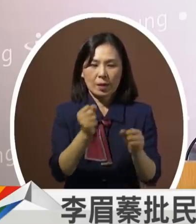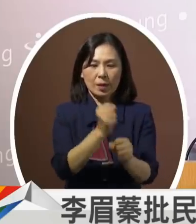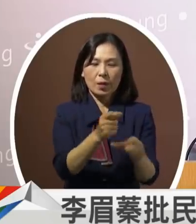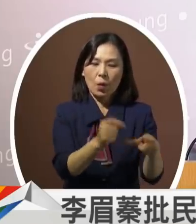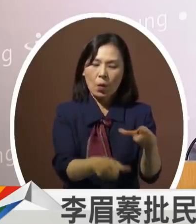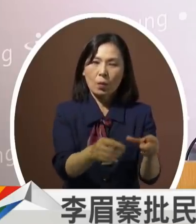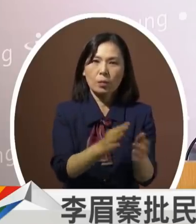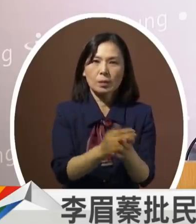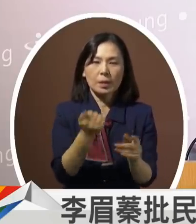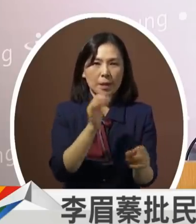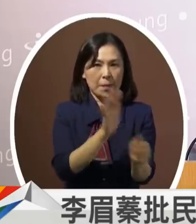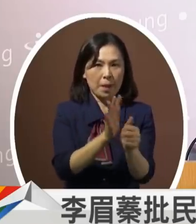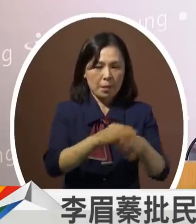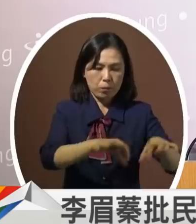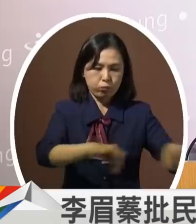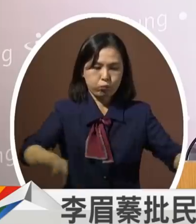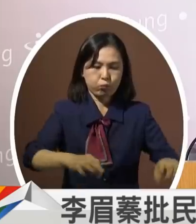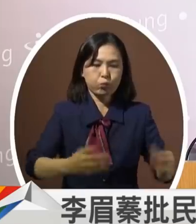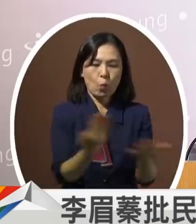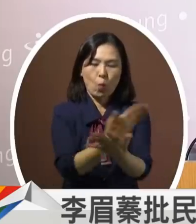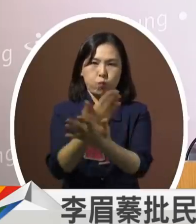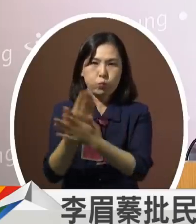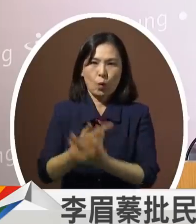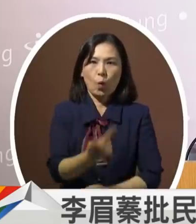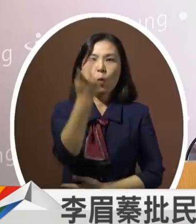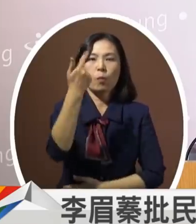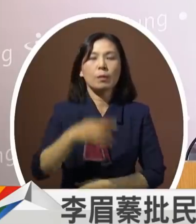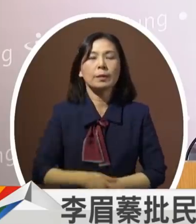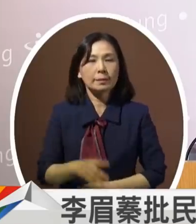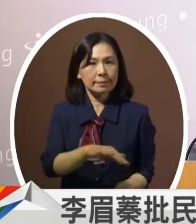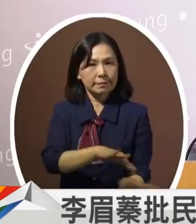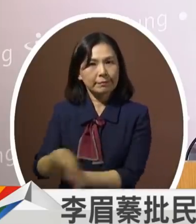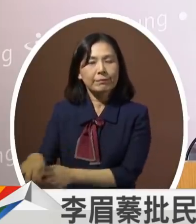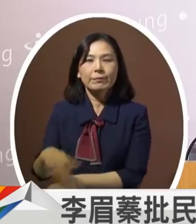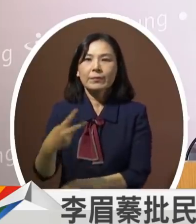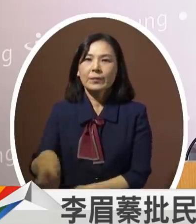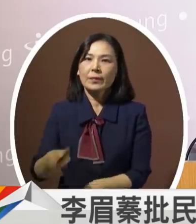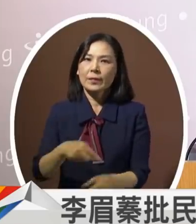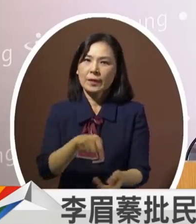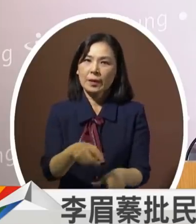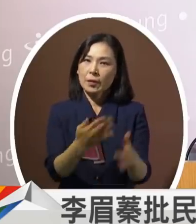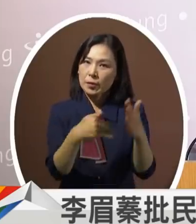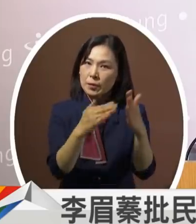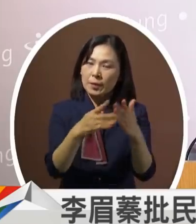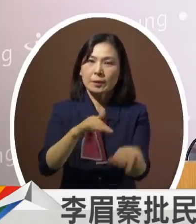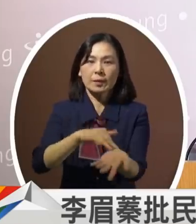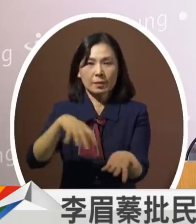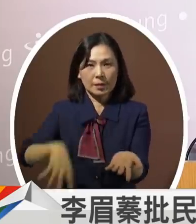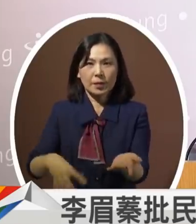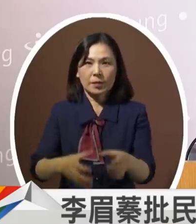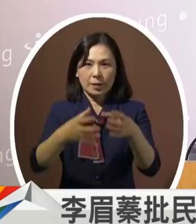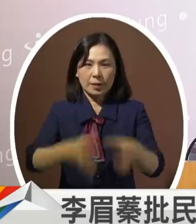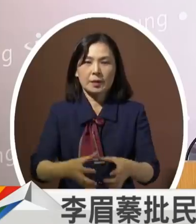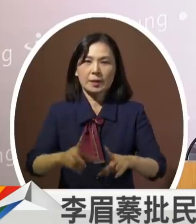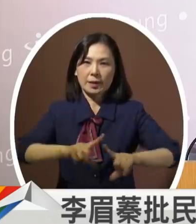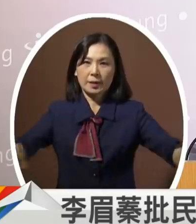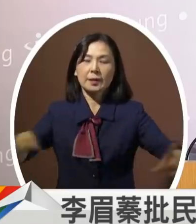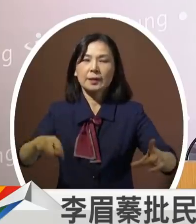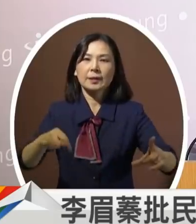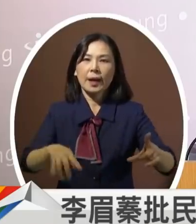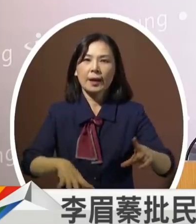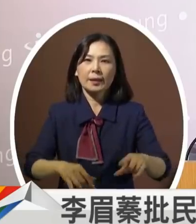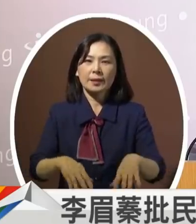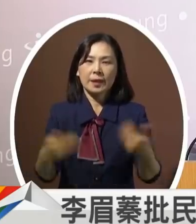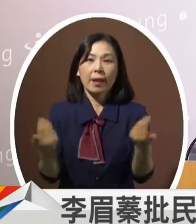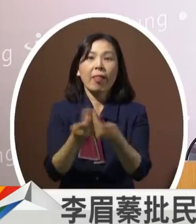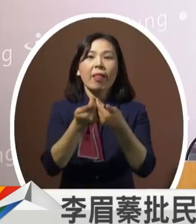水值此外我要在学校还有医院设置公共空间设置大型的逆渗透饮水机